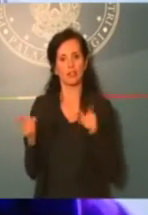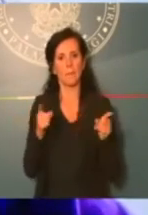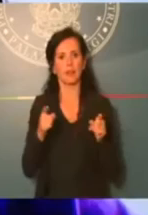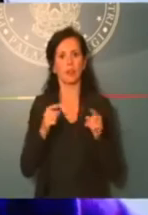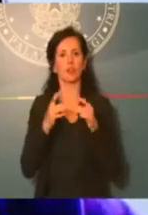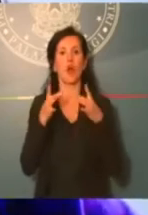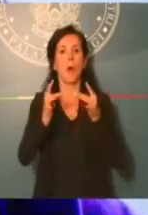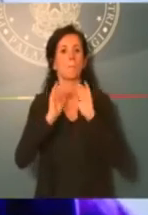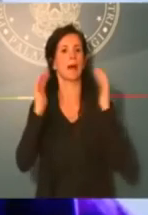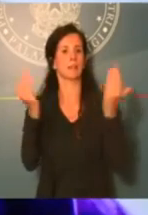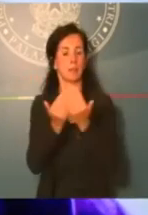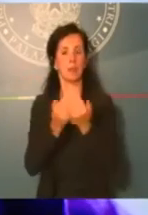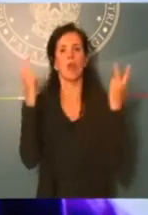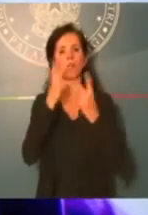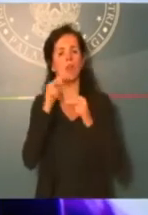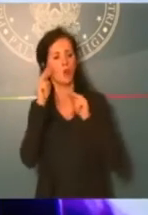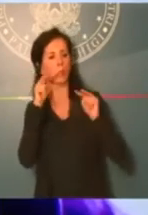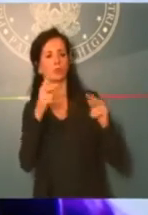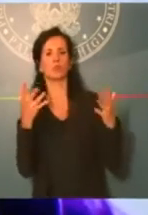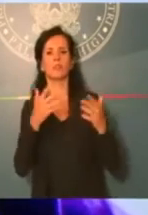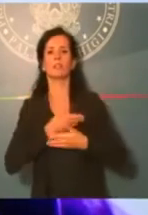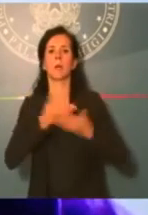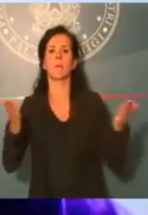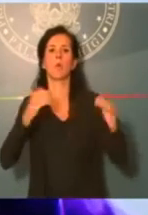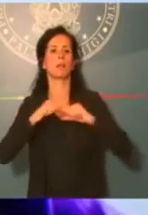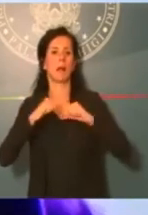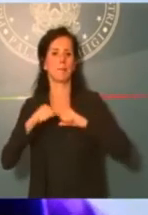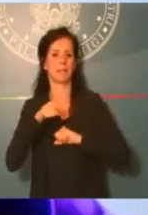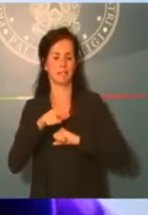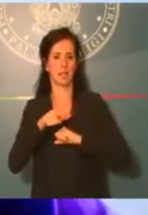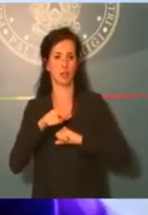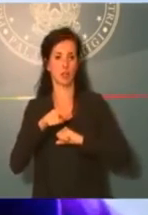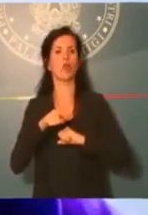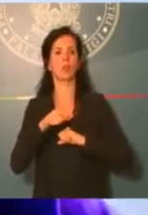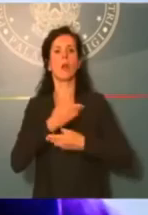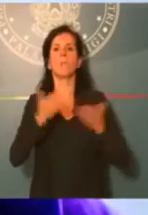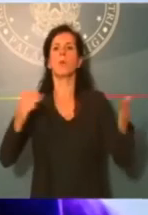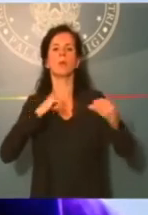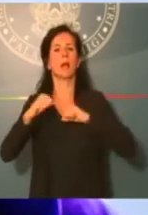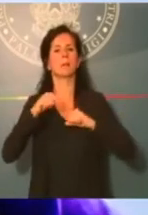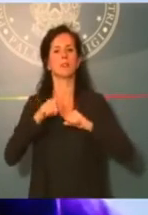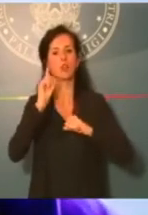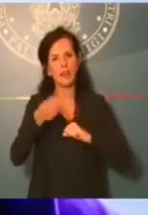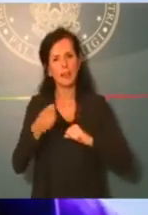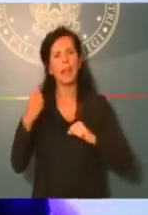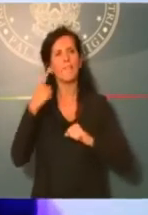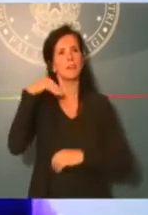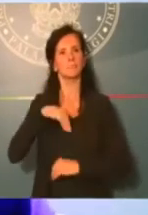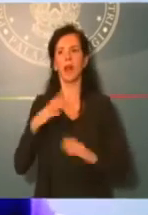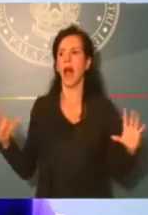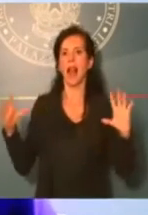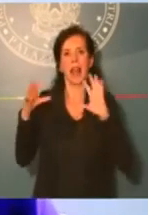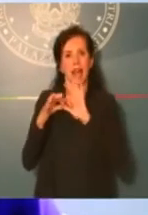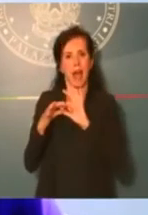pubblica amministrazione alleata di questa ripresa. Io non vorrei che la pubblica amministrazione venisse solo percepita come una